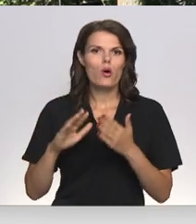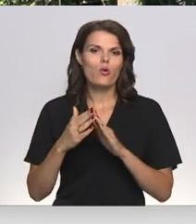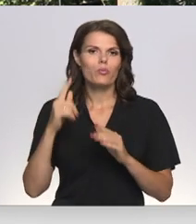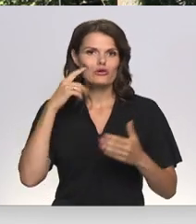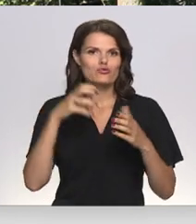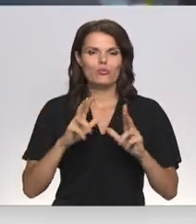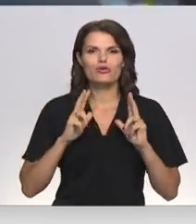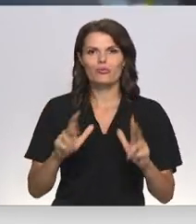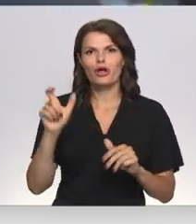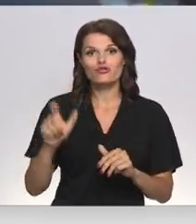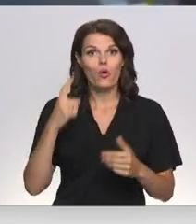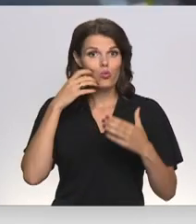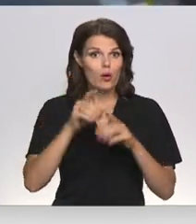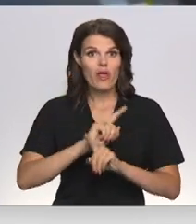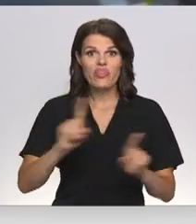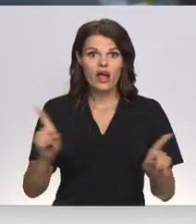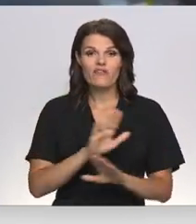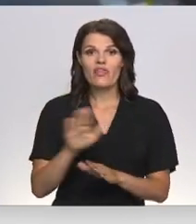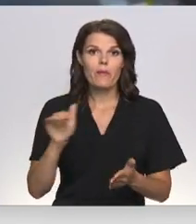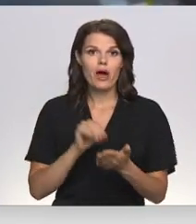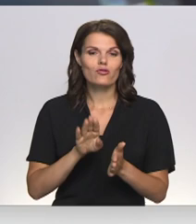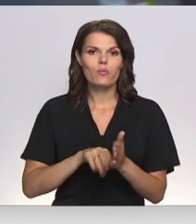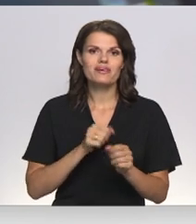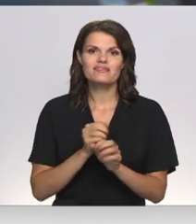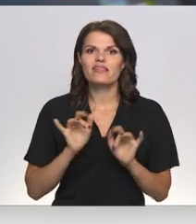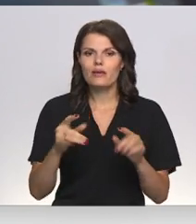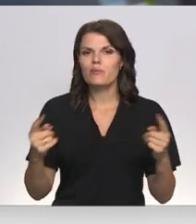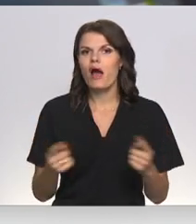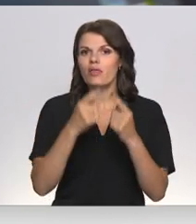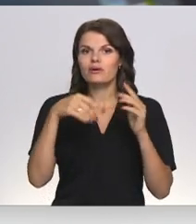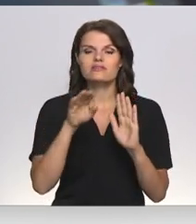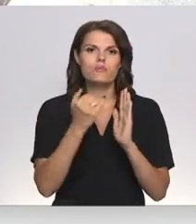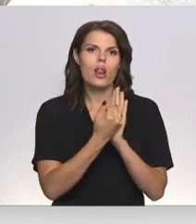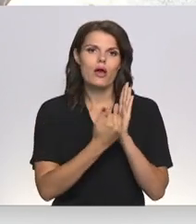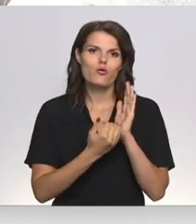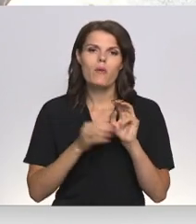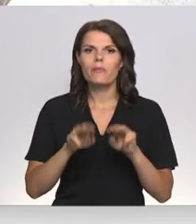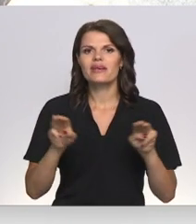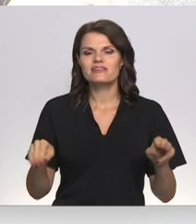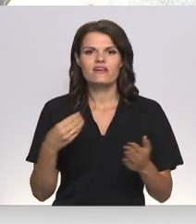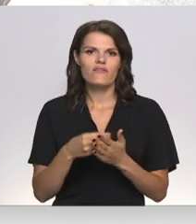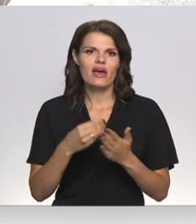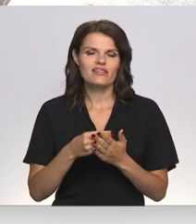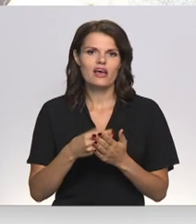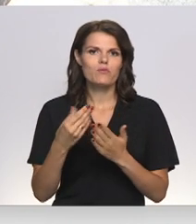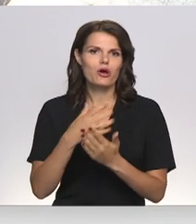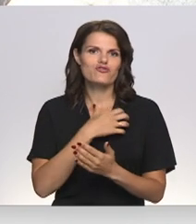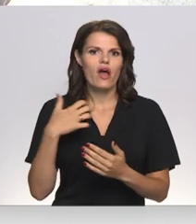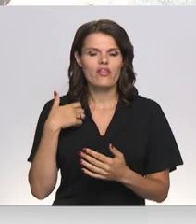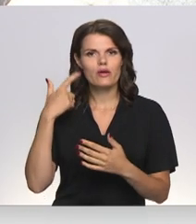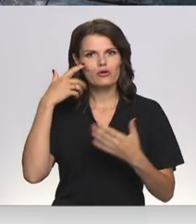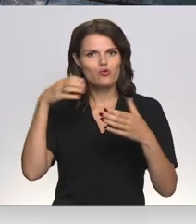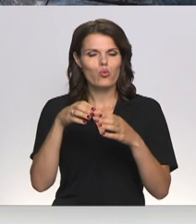priekšrādētājs un doma nekavējoties nepatraukas bezdarbību, tad atbilstīgi likumam ministrija vērtais pašvaldības domas un tās priekšrādētāji